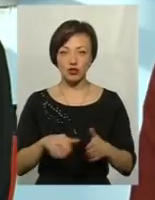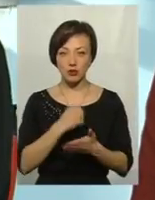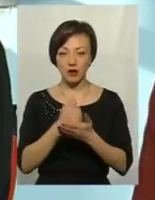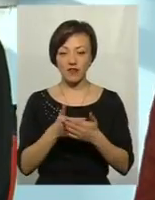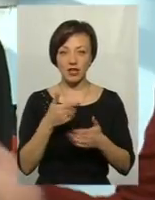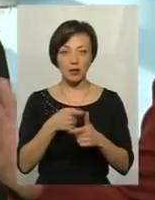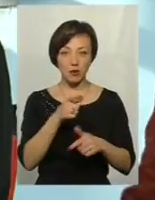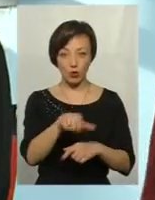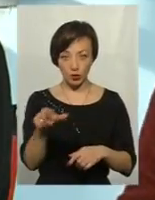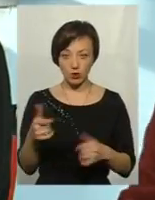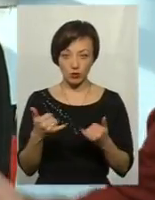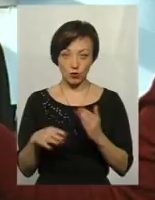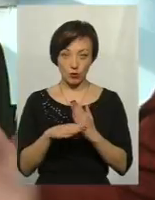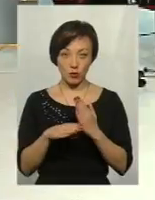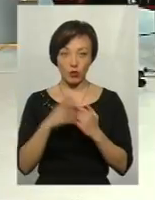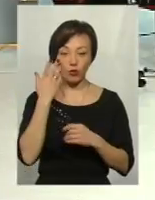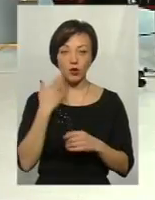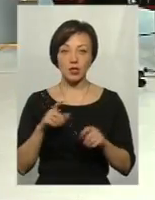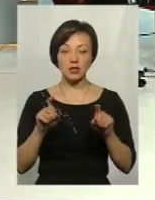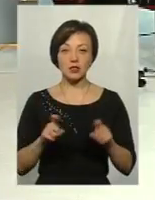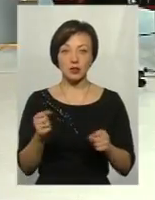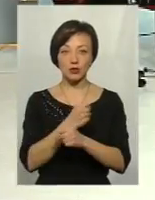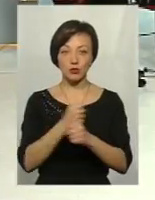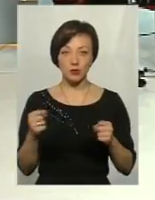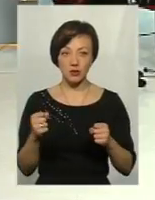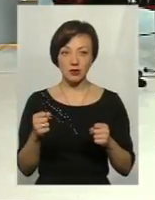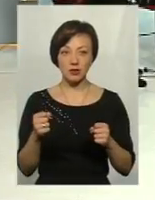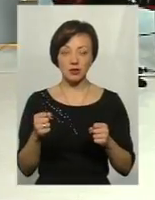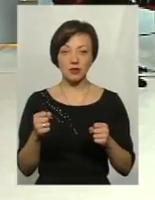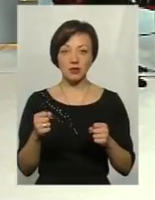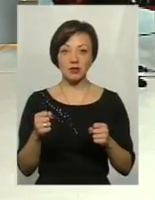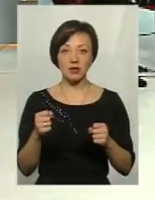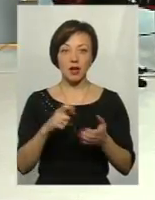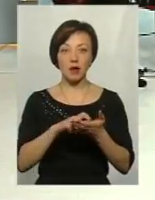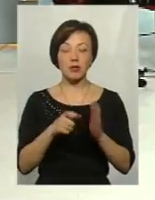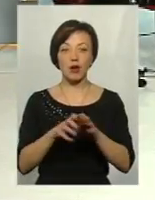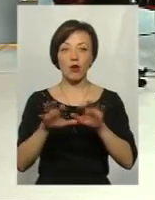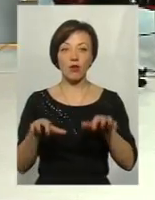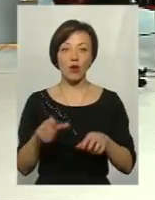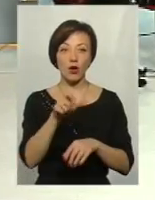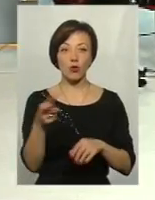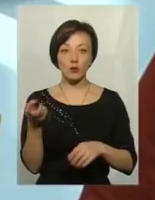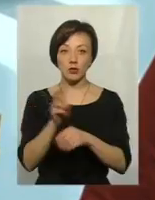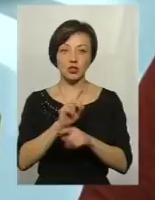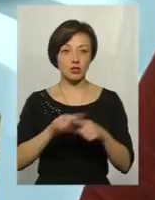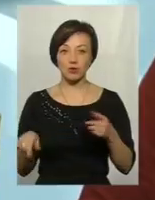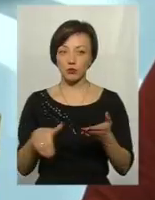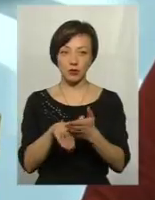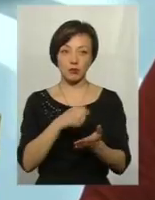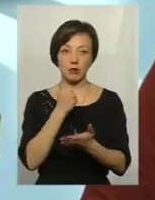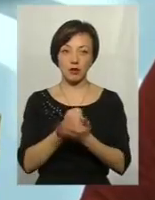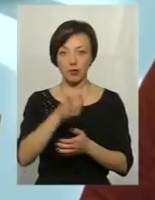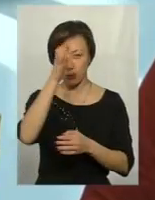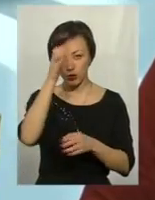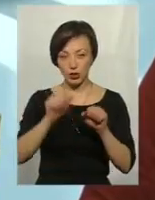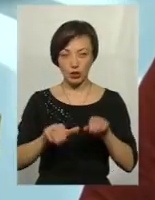людей. І люди нам сьогодні допомогли, коли ми сиділи, чубилися, як гетьманчики в кабінеті голови ради. То люди прийшли, нам дуже швидко допомогли прийняти мудр